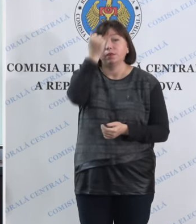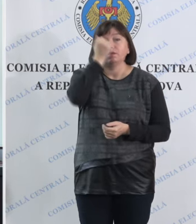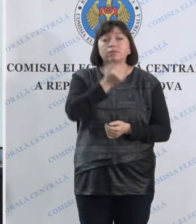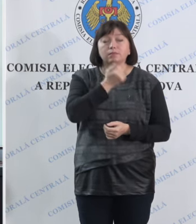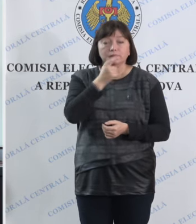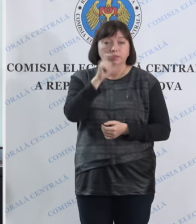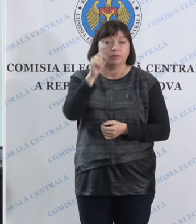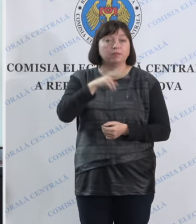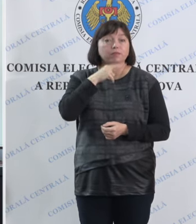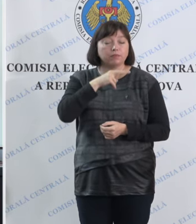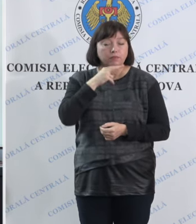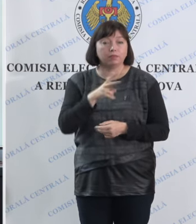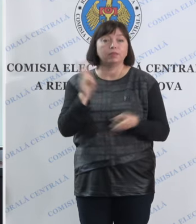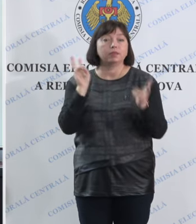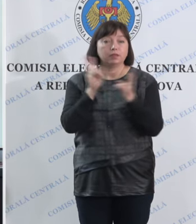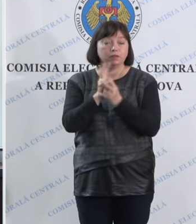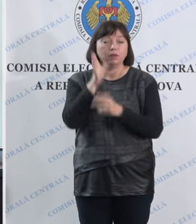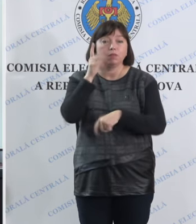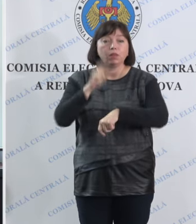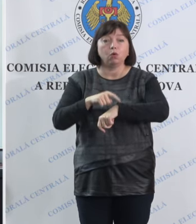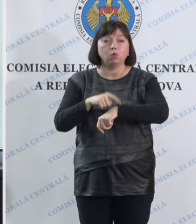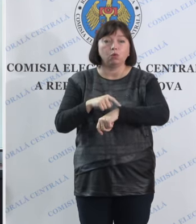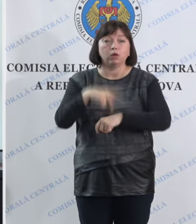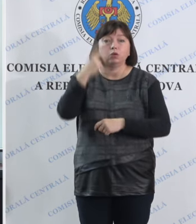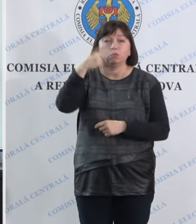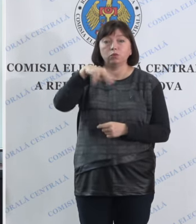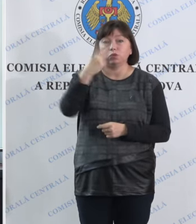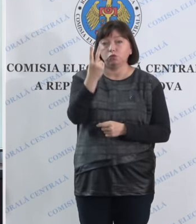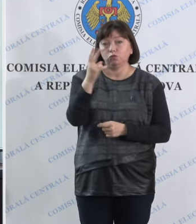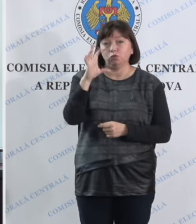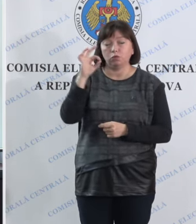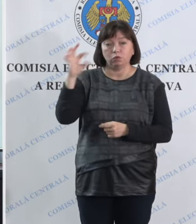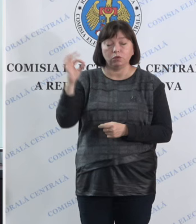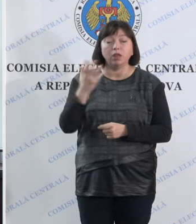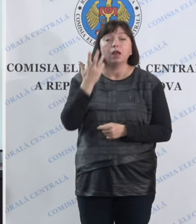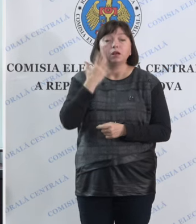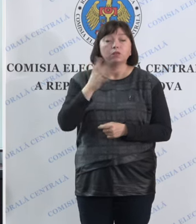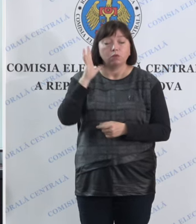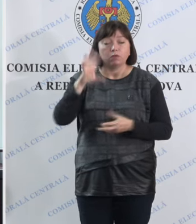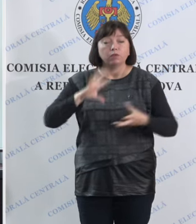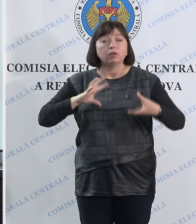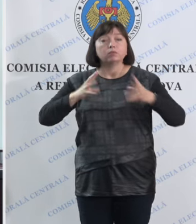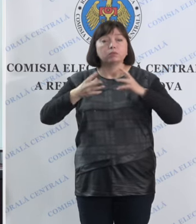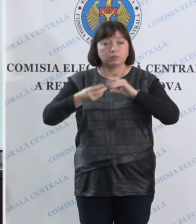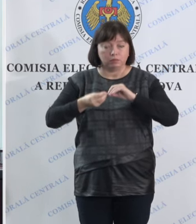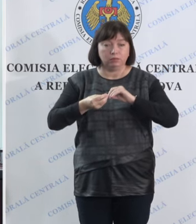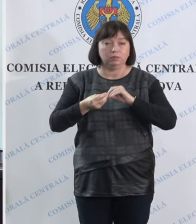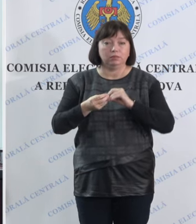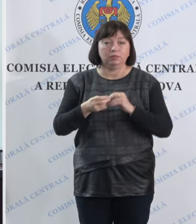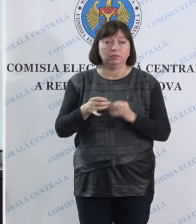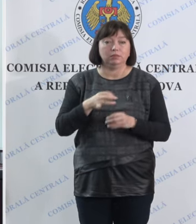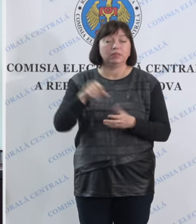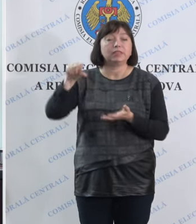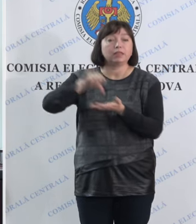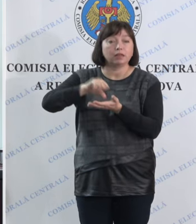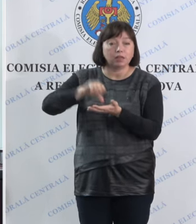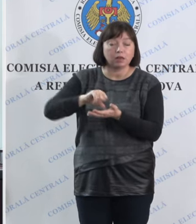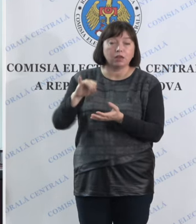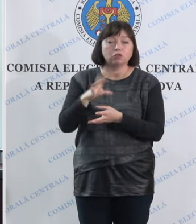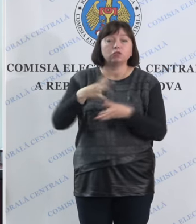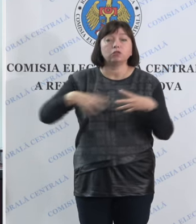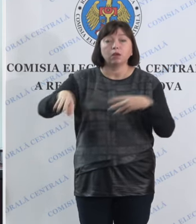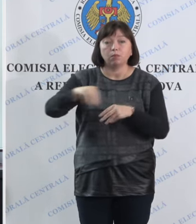atenție! Ne revedem la ora 22, când vor fi făcute următoarele declarații și